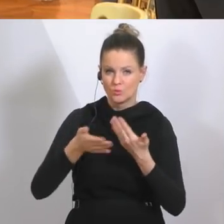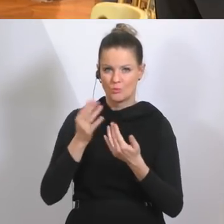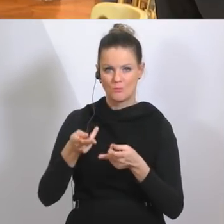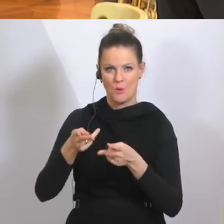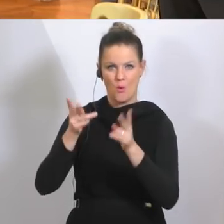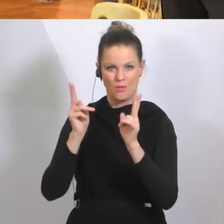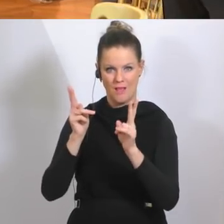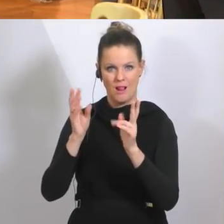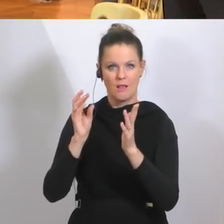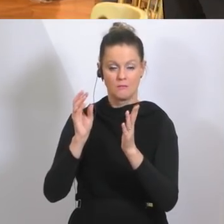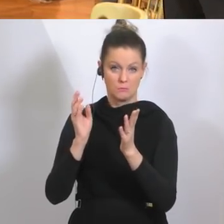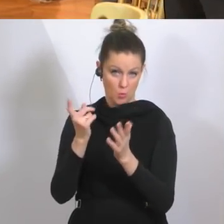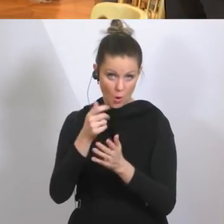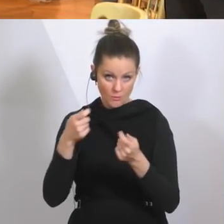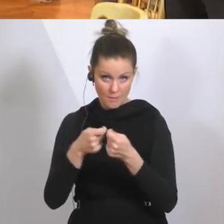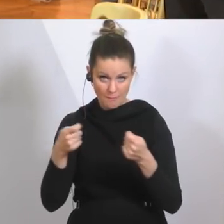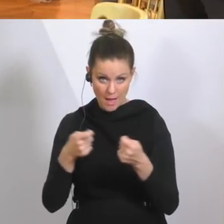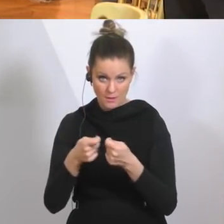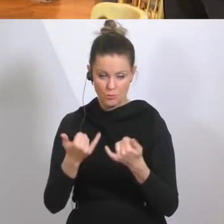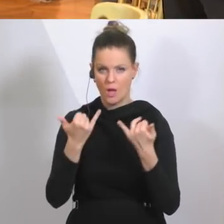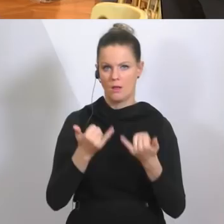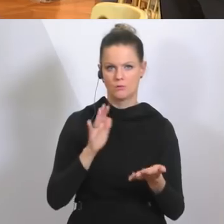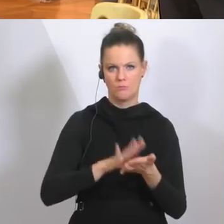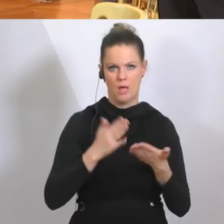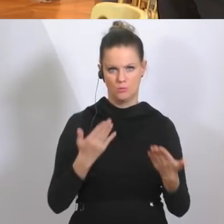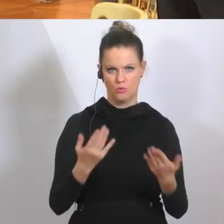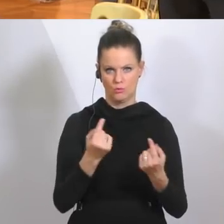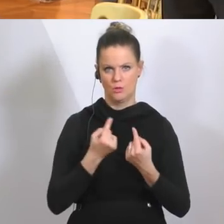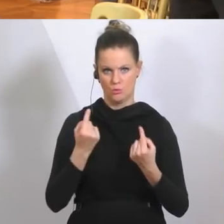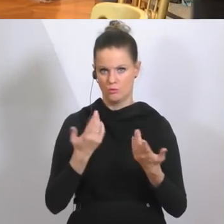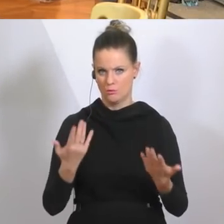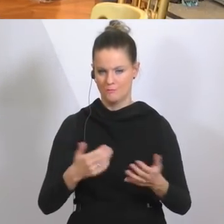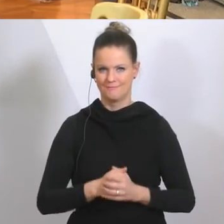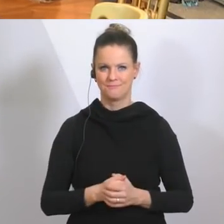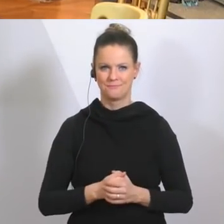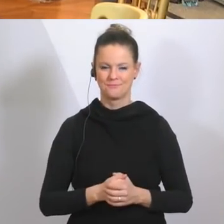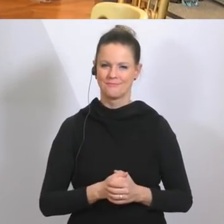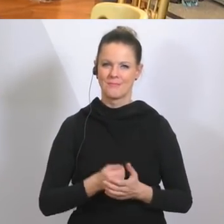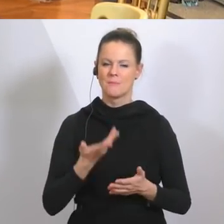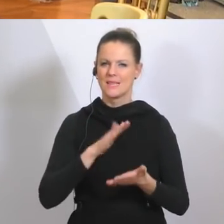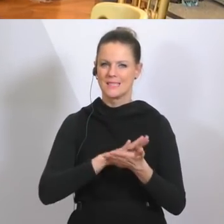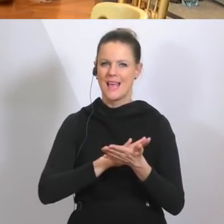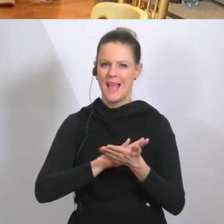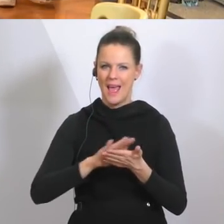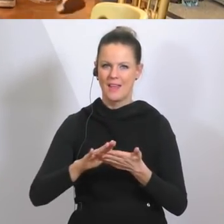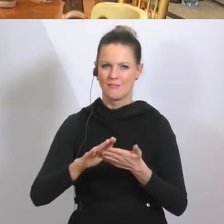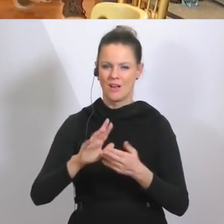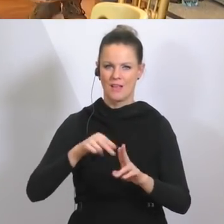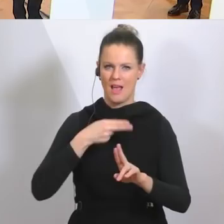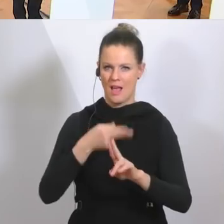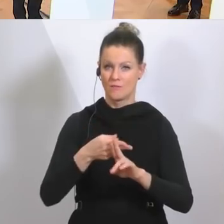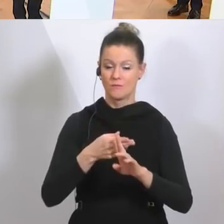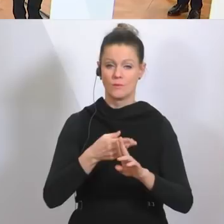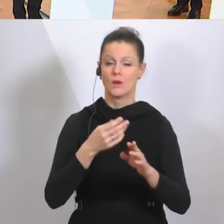sind da Maßnahmen geplant oder bleibt es einmal bei dem, was es derzeit gibt? Ich beginne bei der einfachsten Frage, Herr Jungwirth, nämlich sind weitere